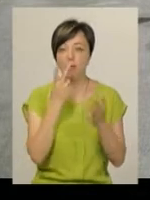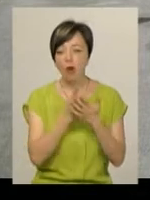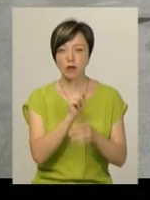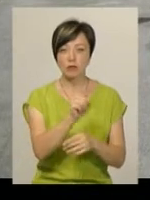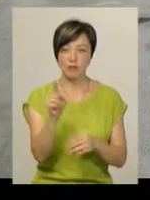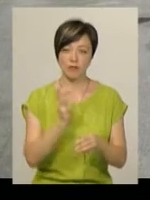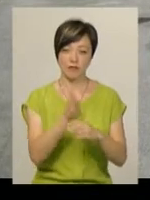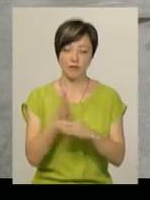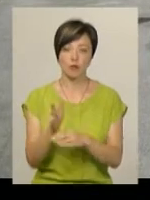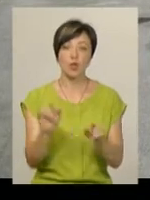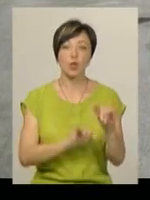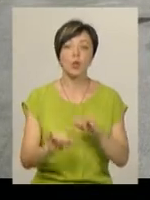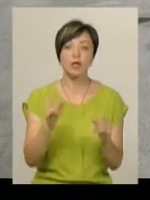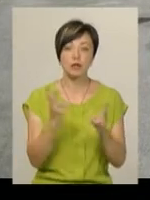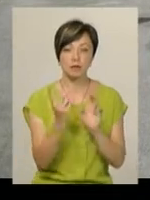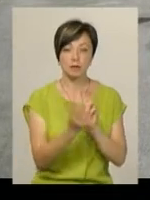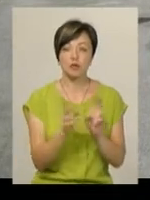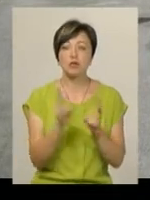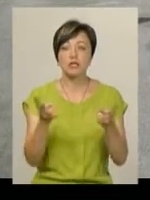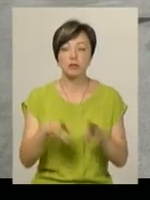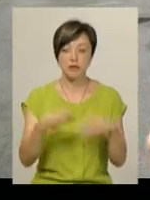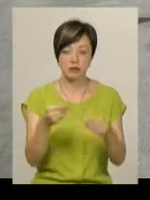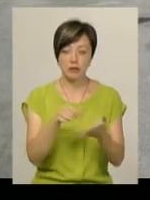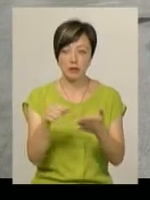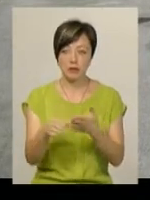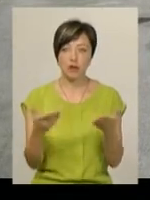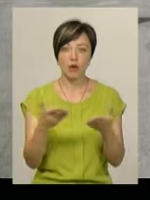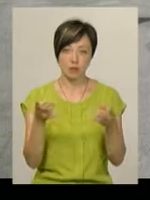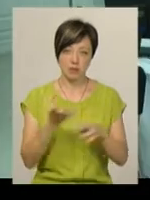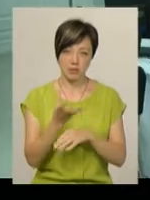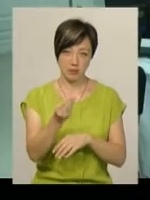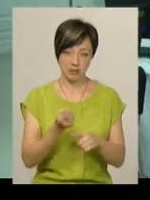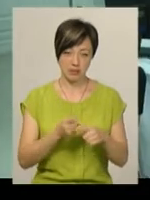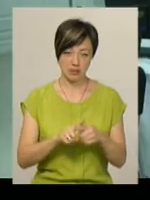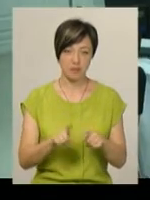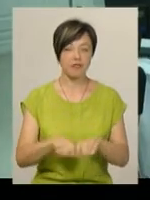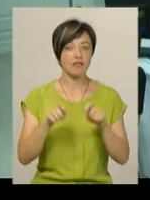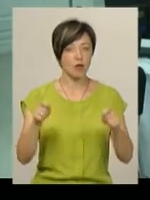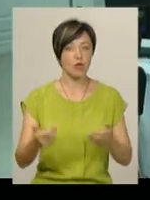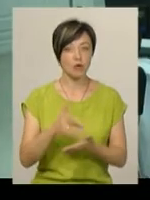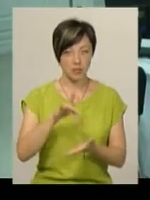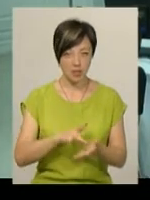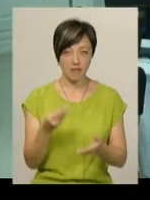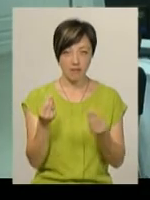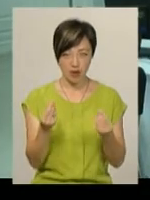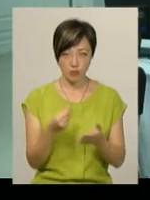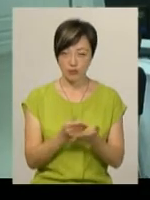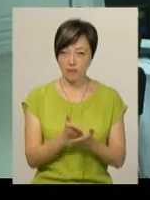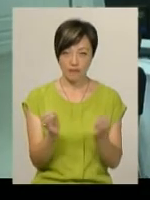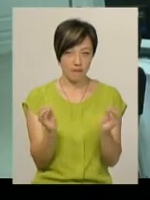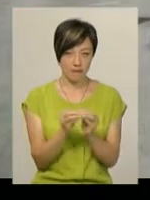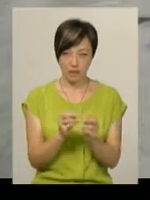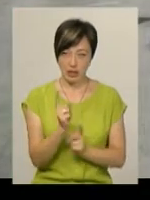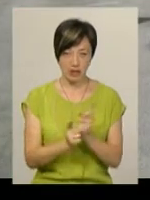кожному відвідуючу, якщо від куди поїти, що мати треба нажати, яку суму треба заплатити. Із відкриттям нового центру вартість послуг залишається